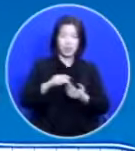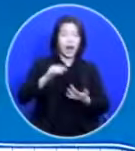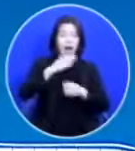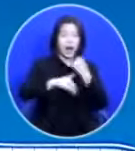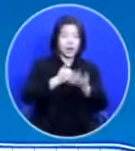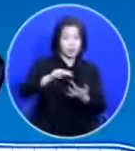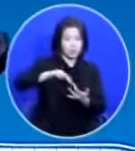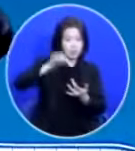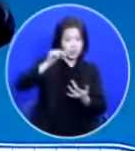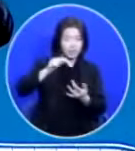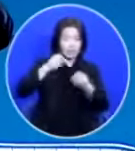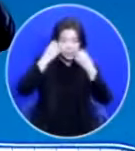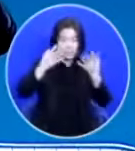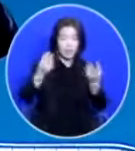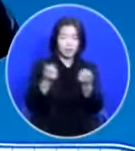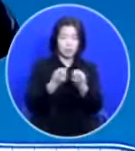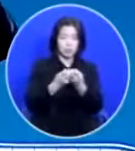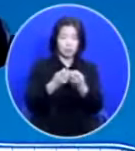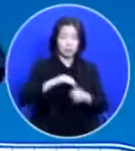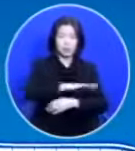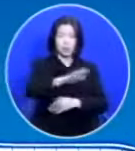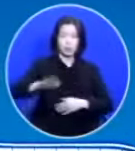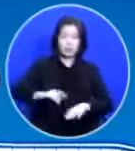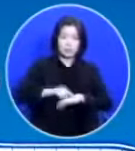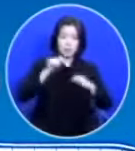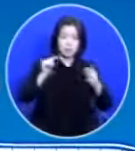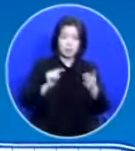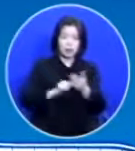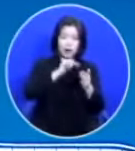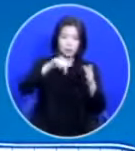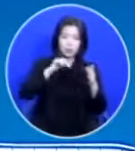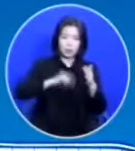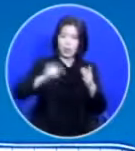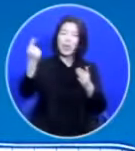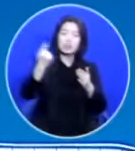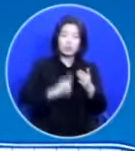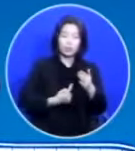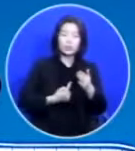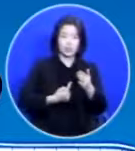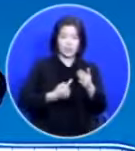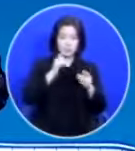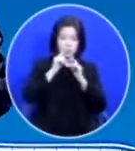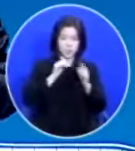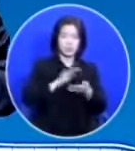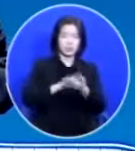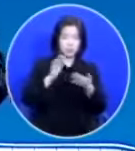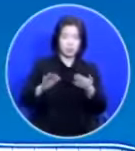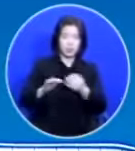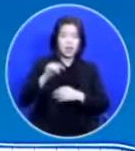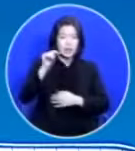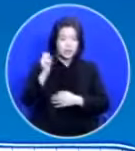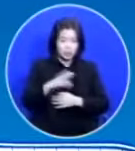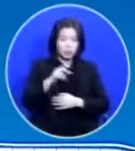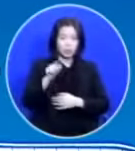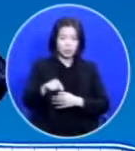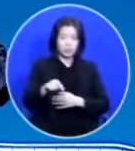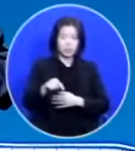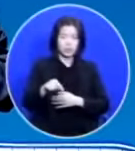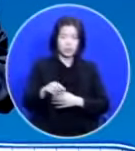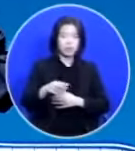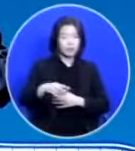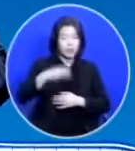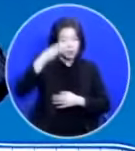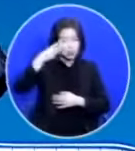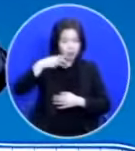방법은 우리 마음 속에 들어오시겠다는 거예요 하나님께서 그리고 그것을 예레미야,